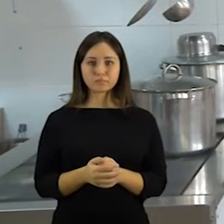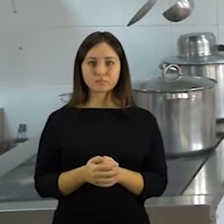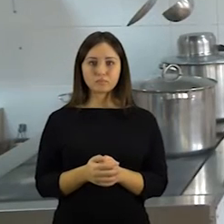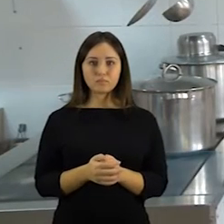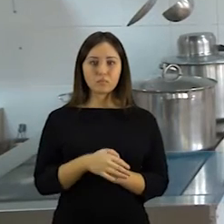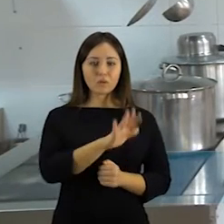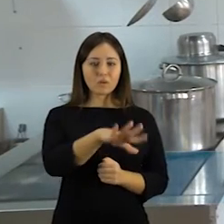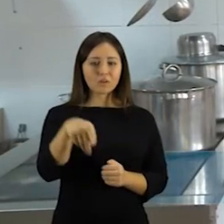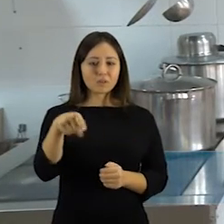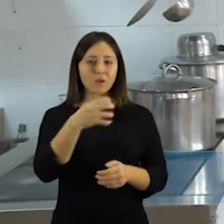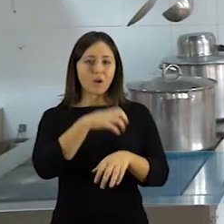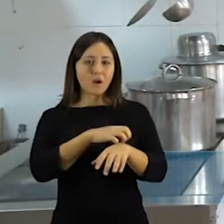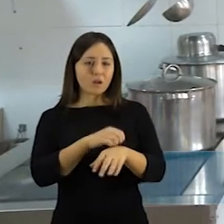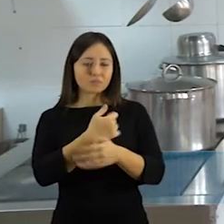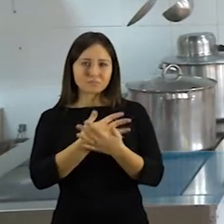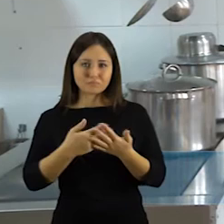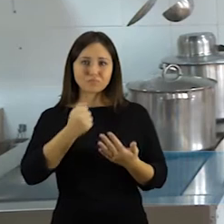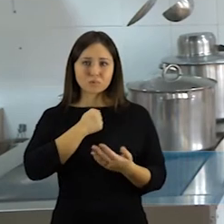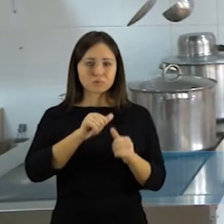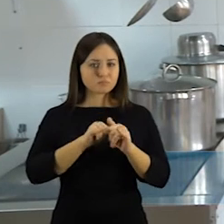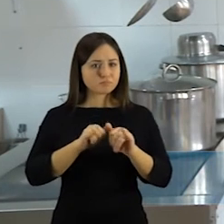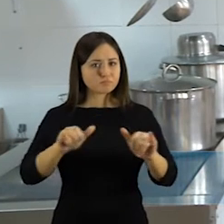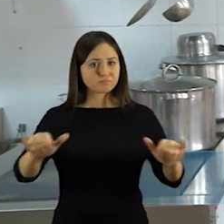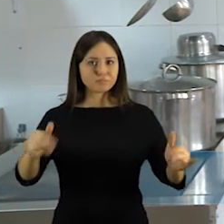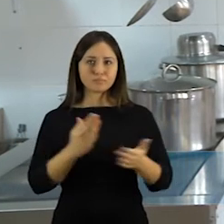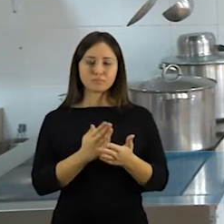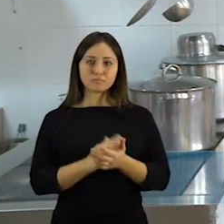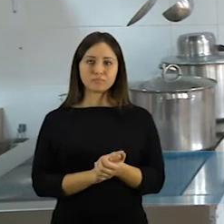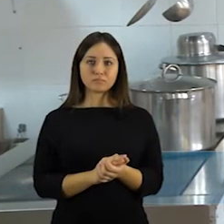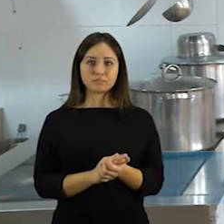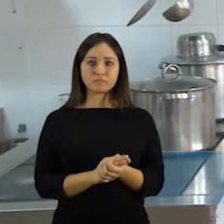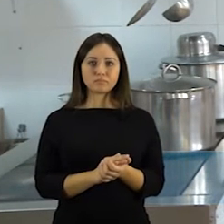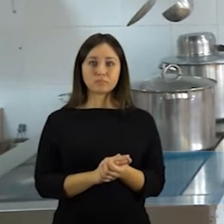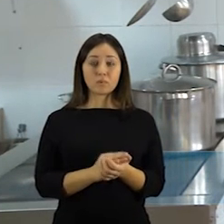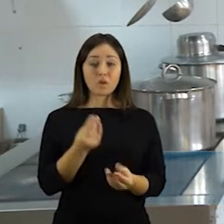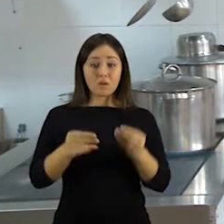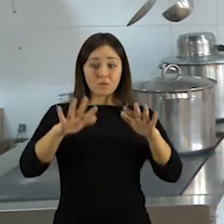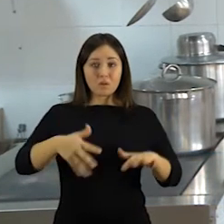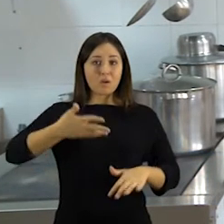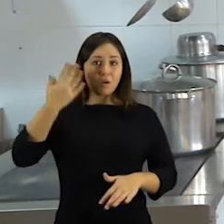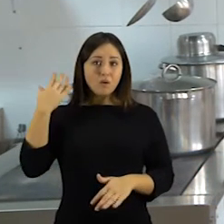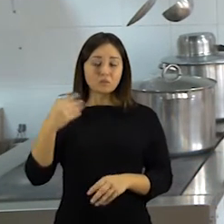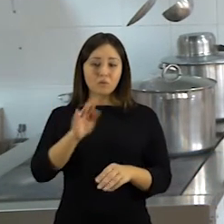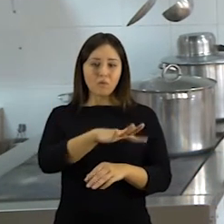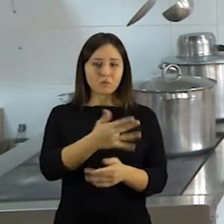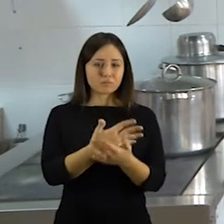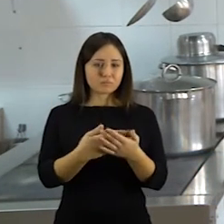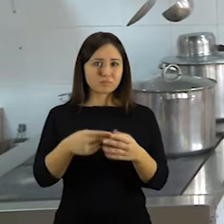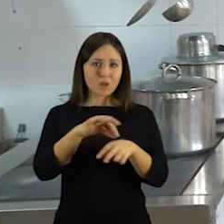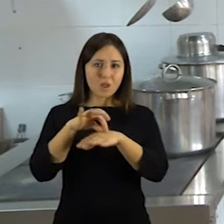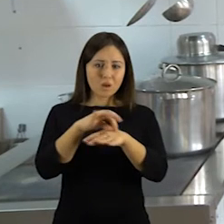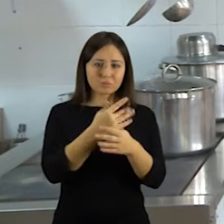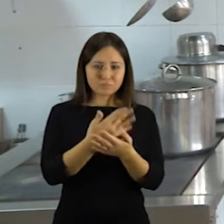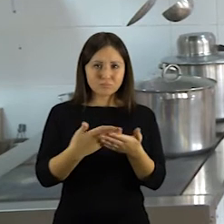kurie serga alergijomis, iš tiesų yra labai daug ir jų pastovė ir nula didėja. Jeigu mūsų darželė anks jau būdavo vaikai dar su